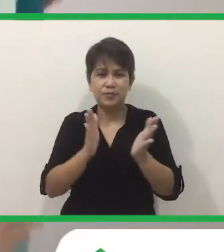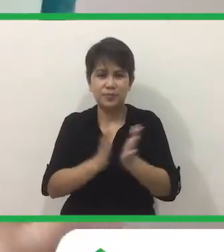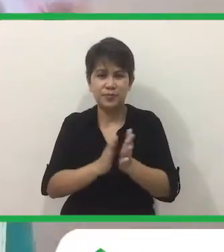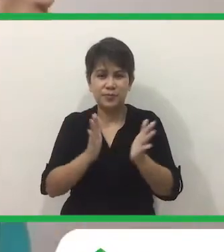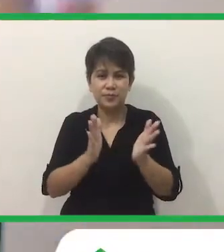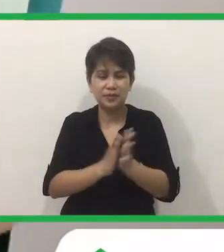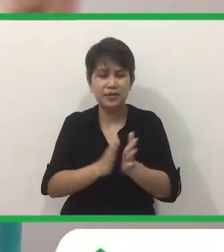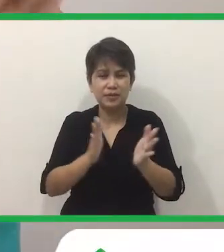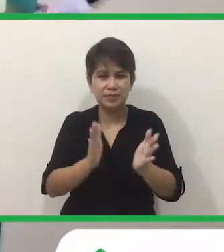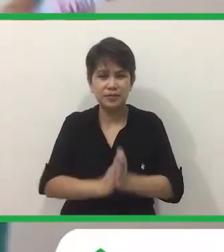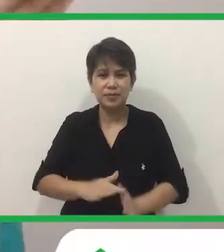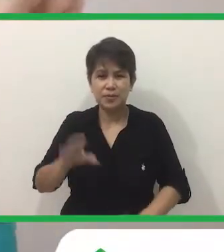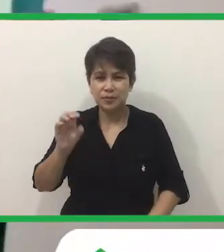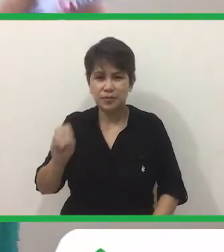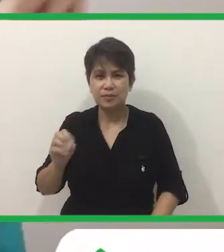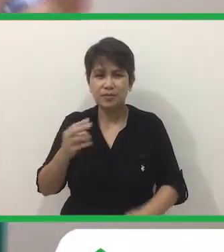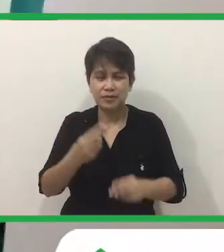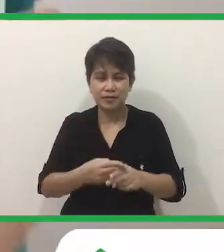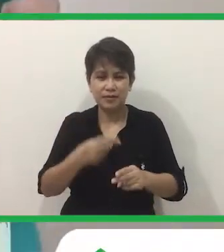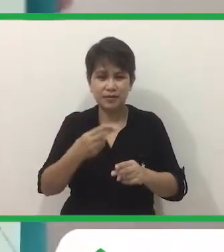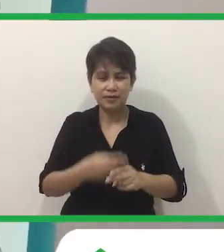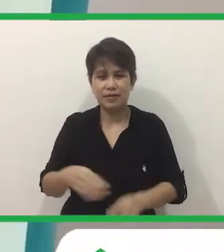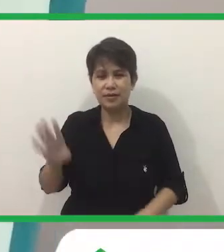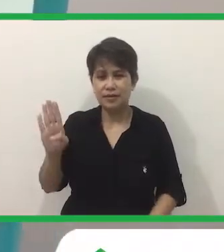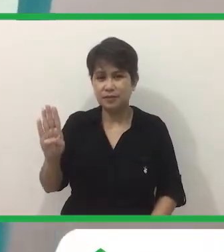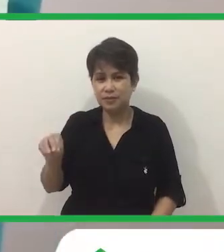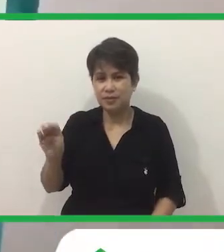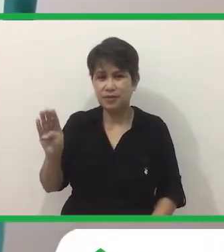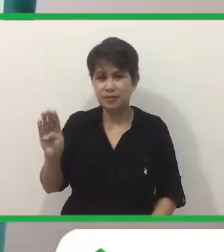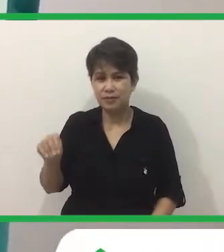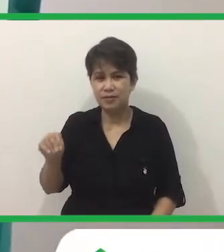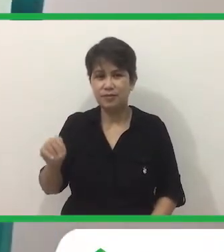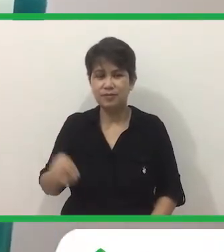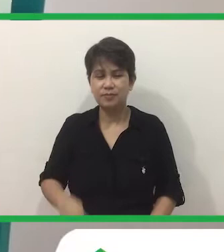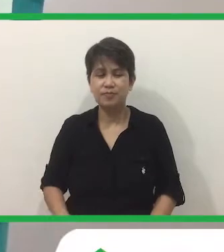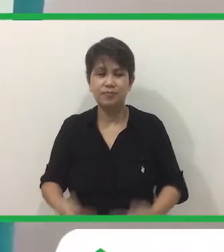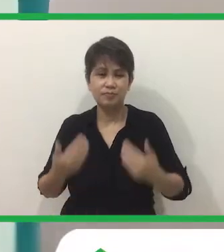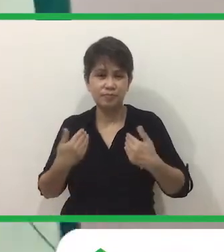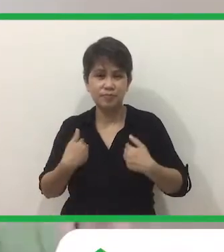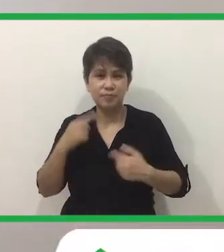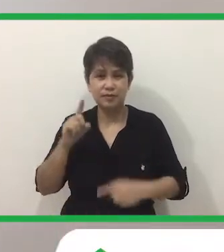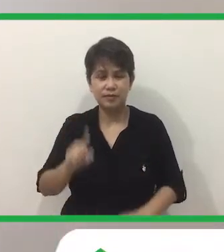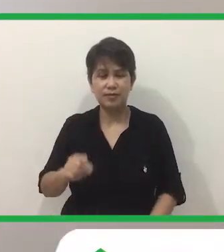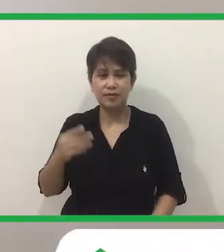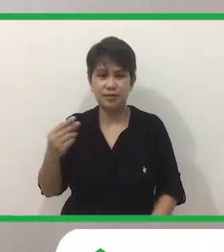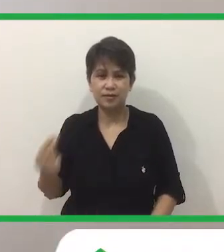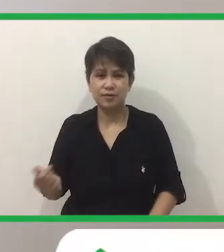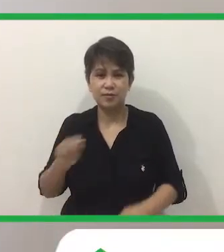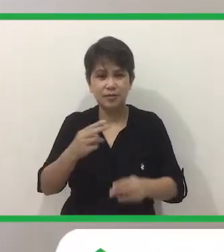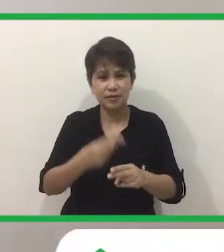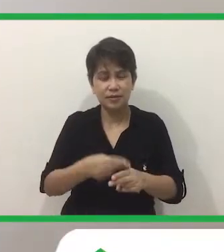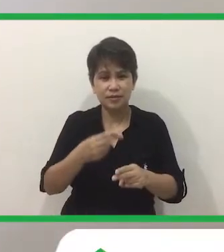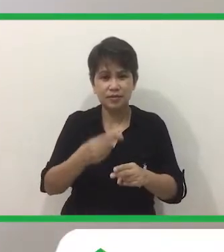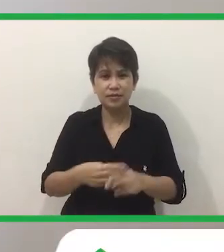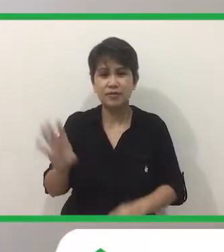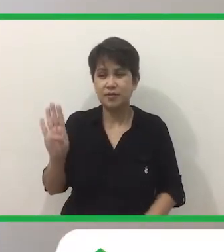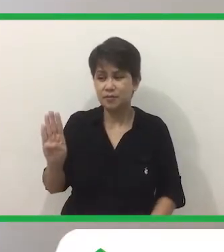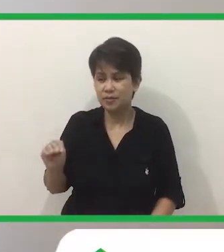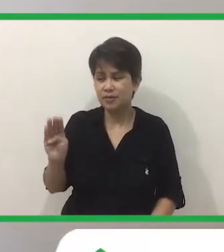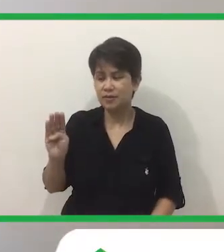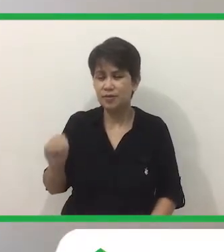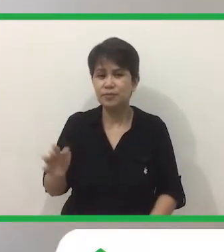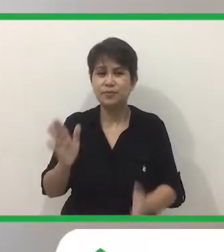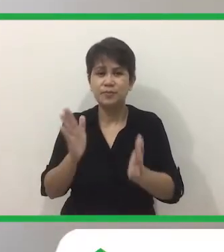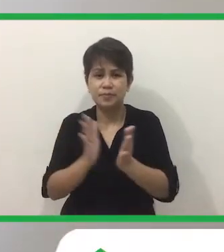O O, pangalan niya ay bingo Meron akong isang aso